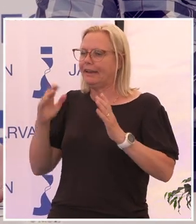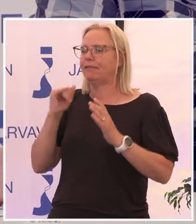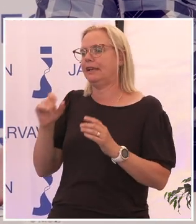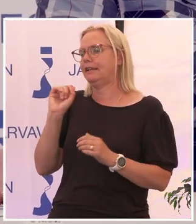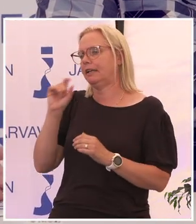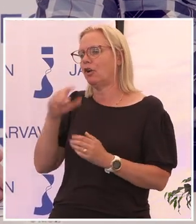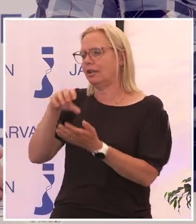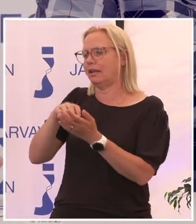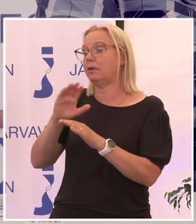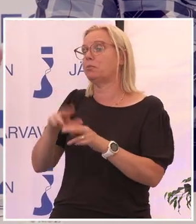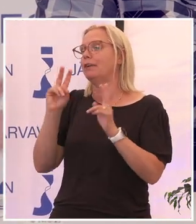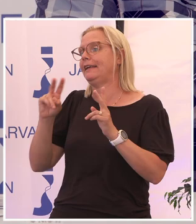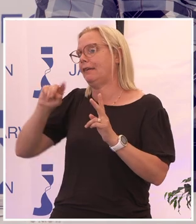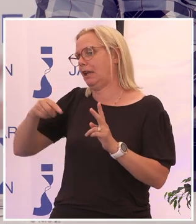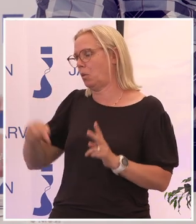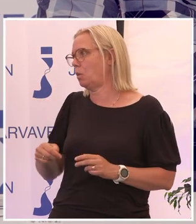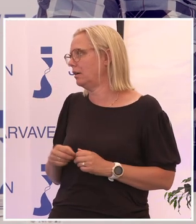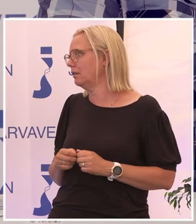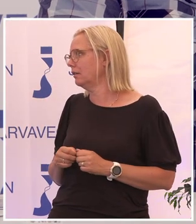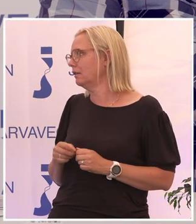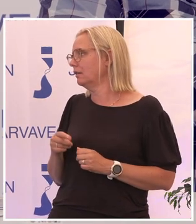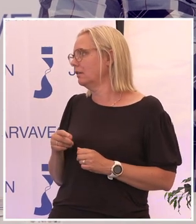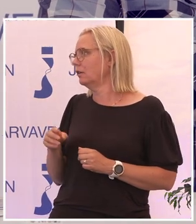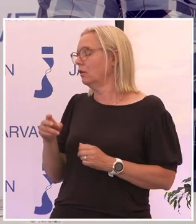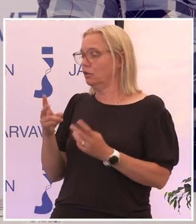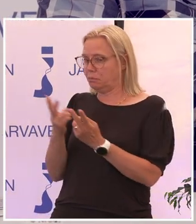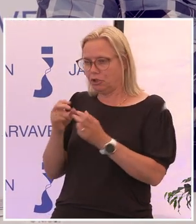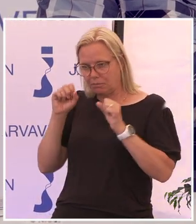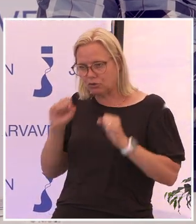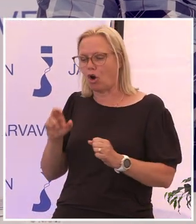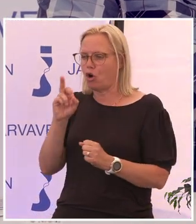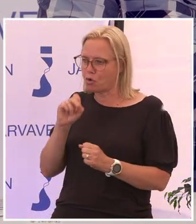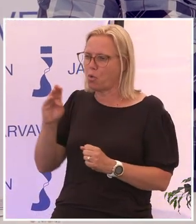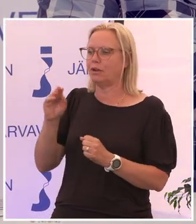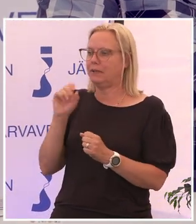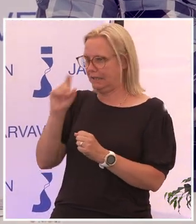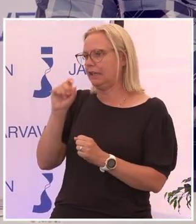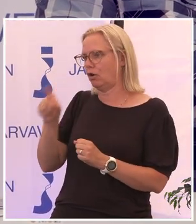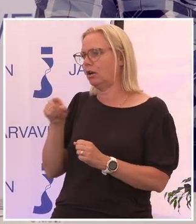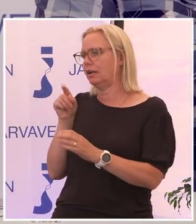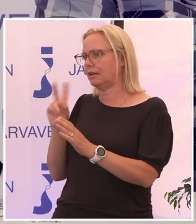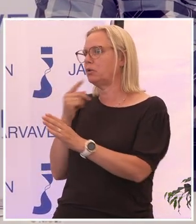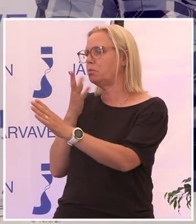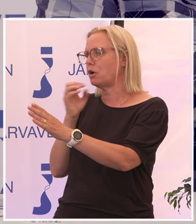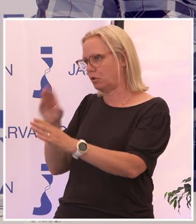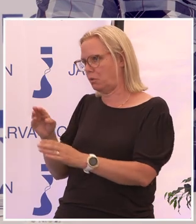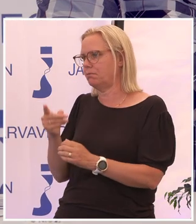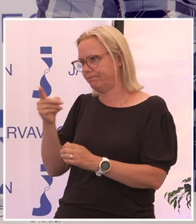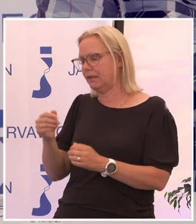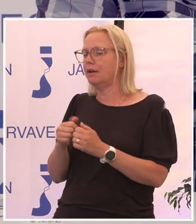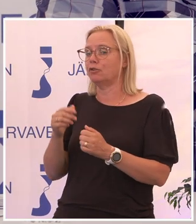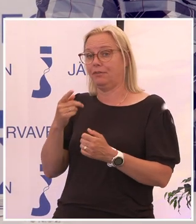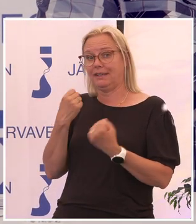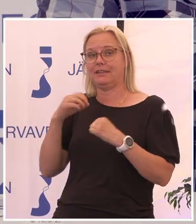samhället på lika villkor. Så att det inkluderar ju också i att ha råd med det digitala som du är inne på. Så vi driver frågan på så sätt men